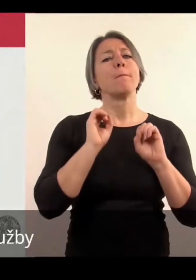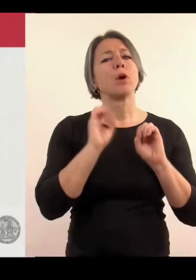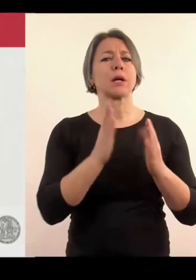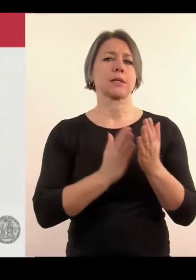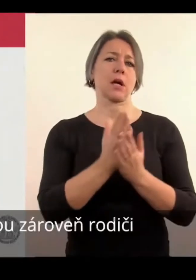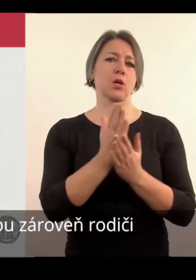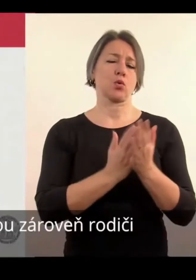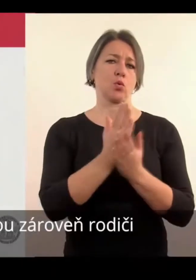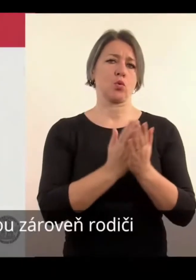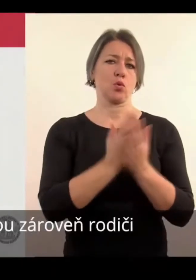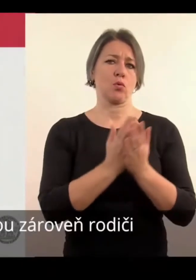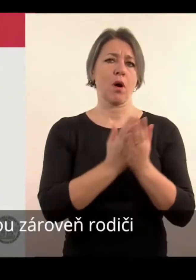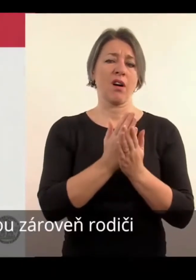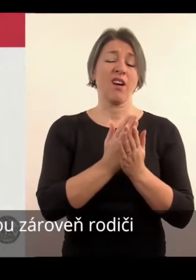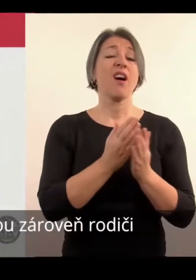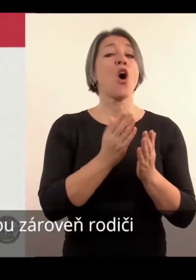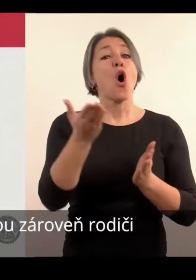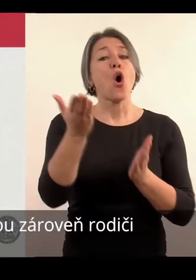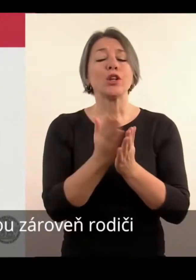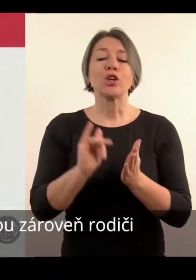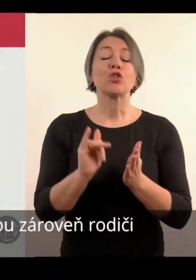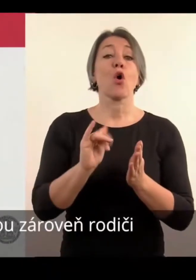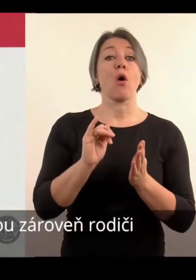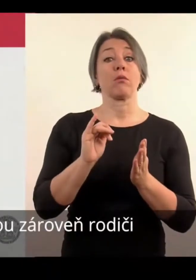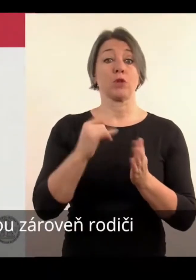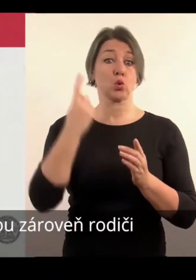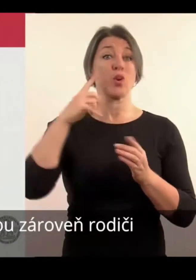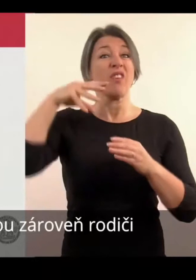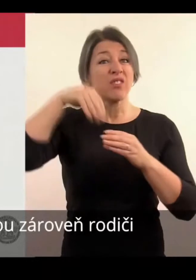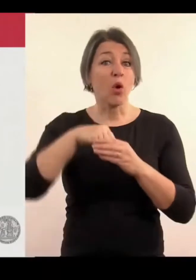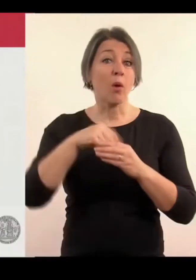tyto studenty. Jsou studenty, kteří jsou zároveň rodiči, malých dětí.